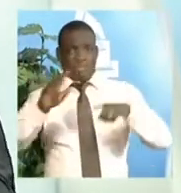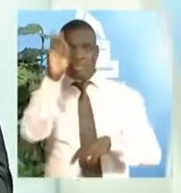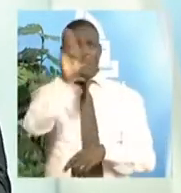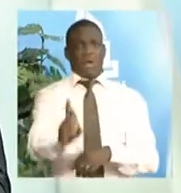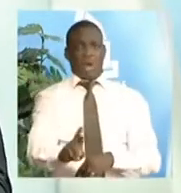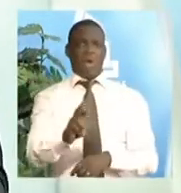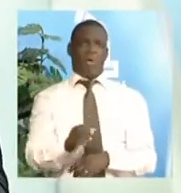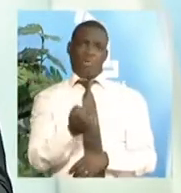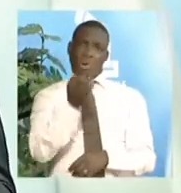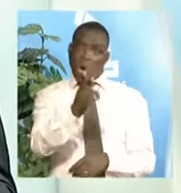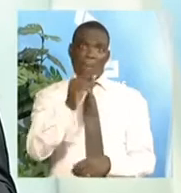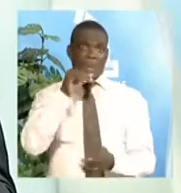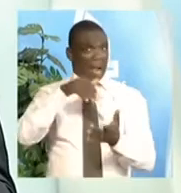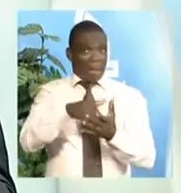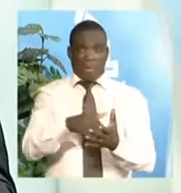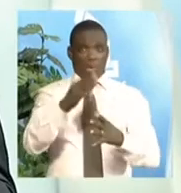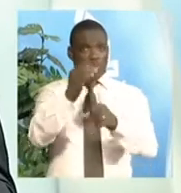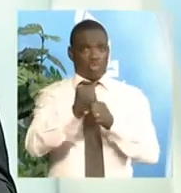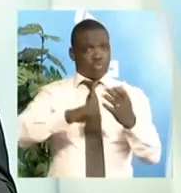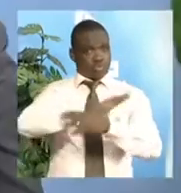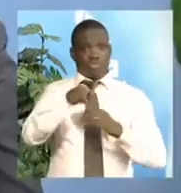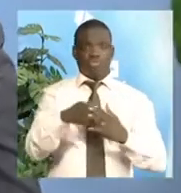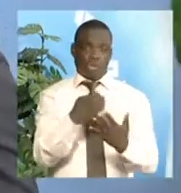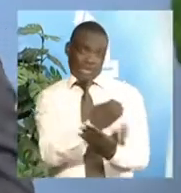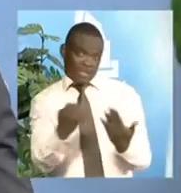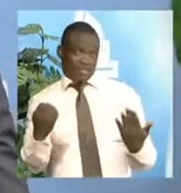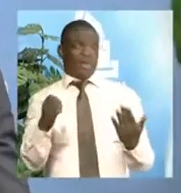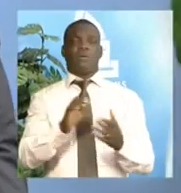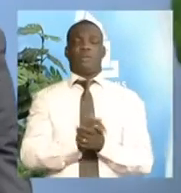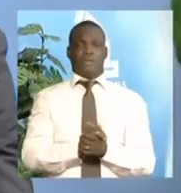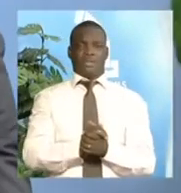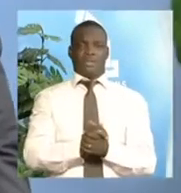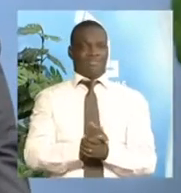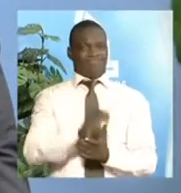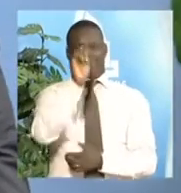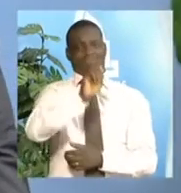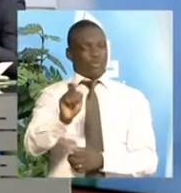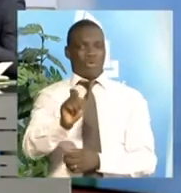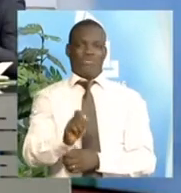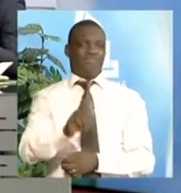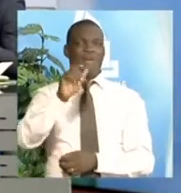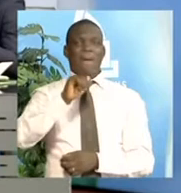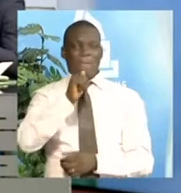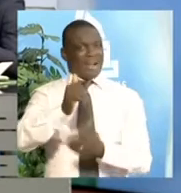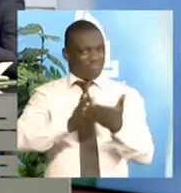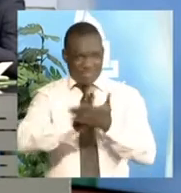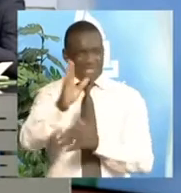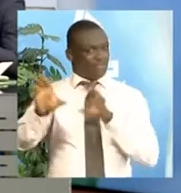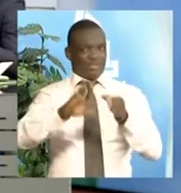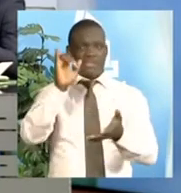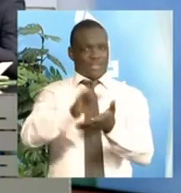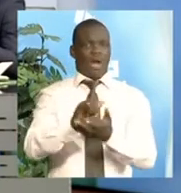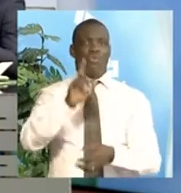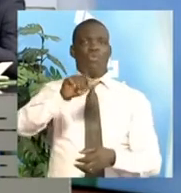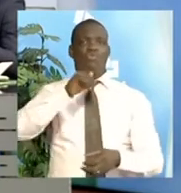alors qu'ils n'ont même pas tous les éléments. Voilà pourquoi il n'est pas indiqué, pour ne pas troubler l'ordre public, qui est déjà assez